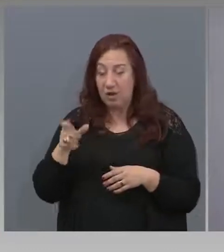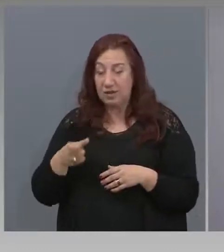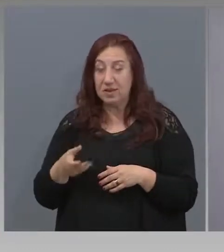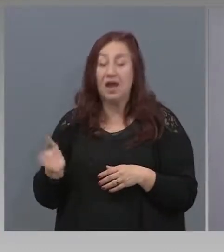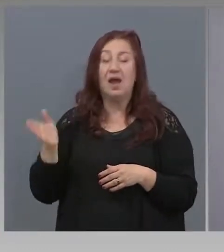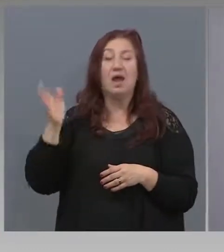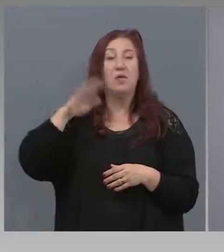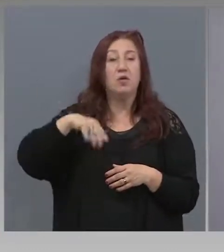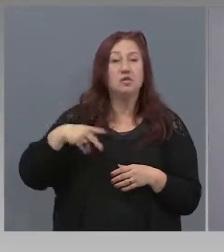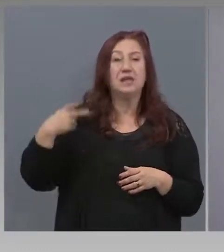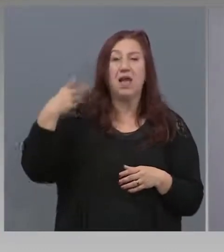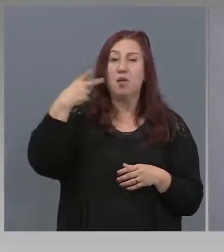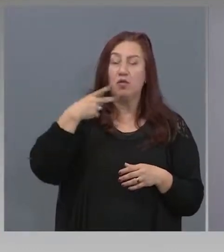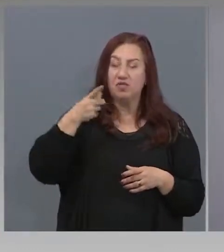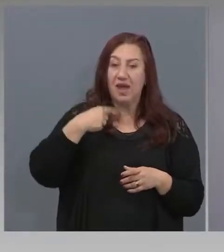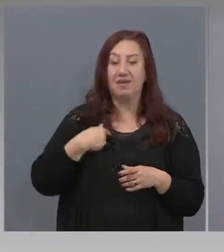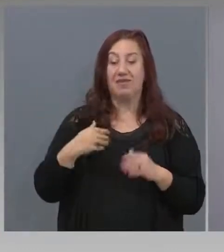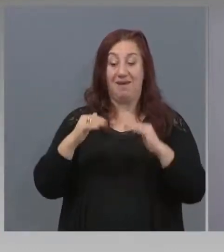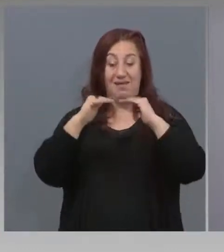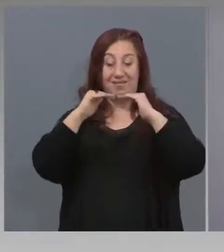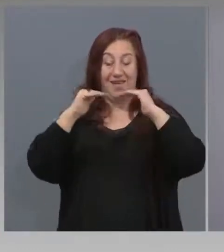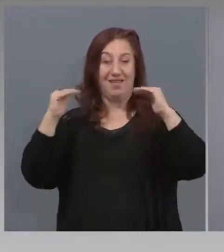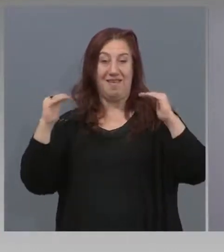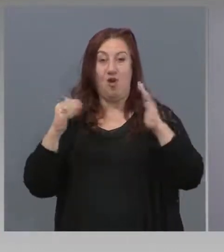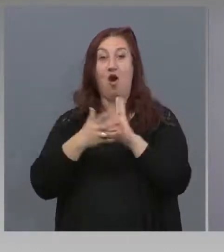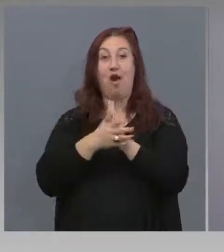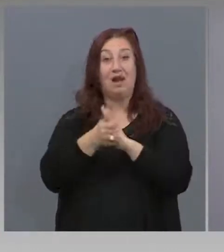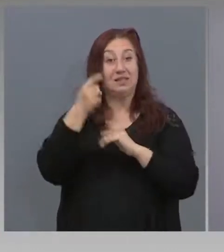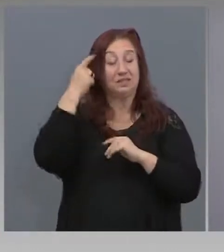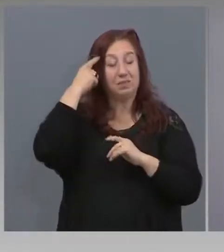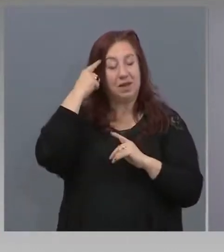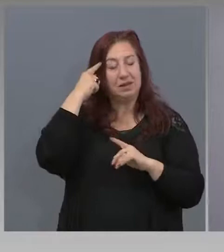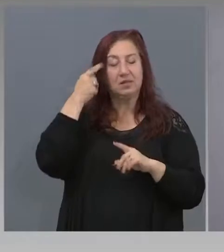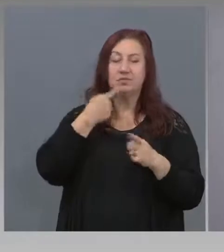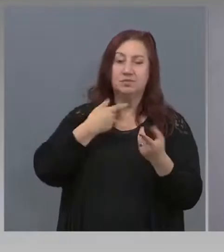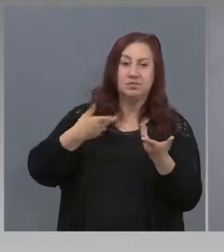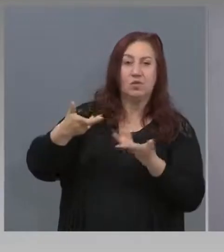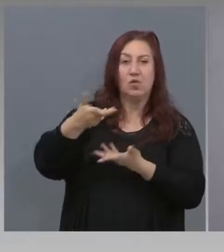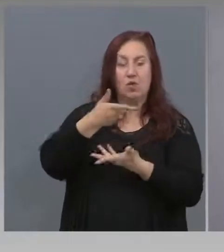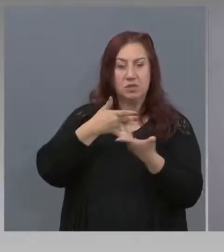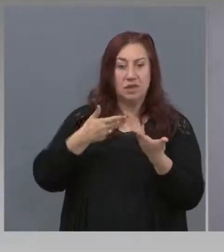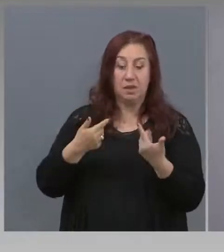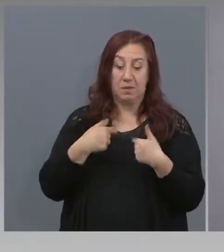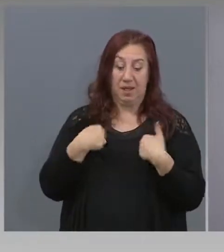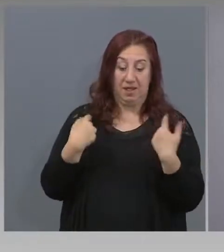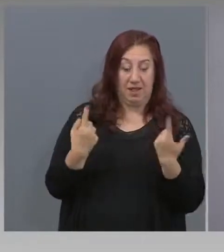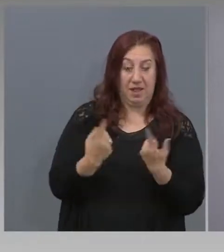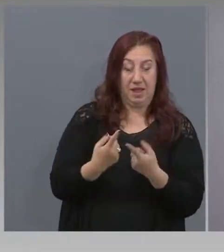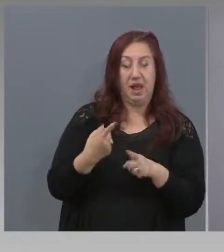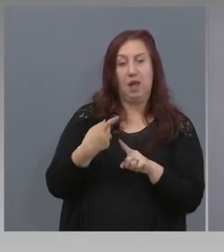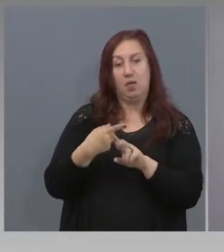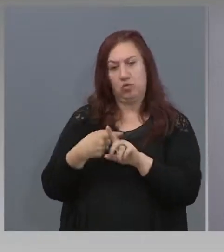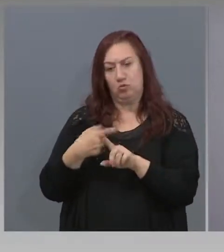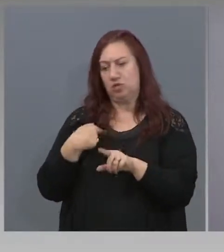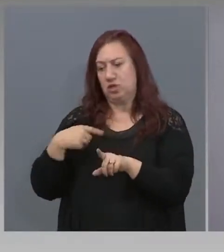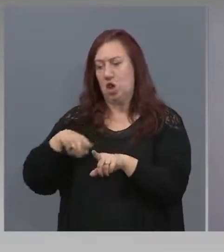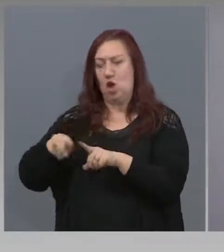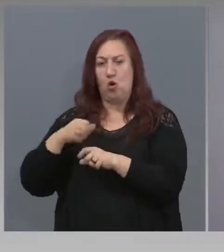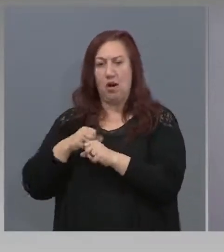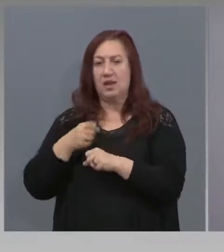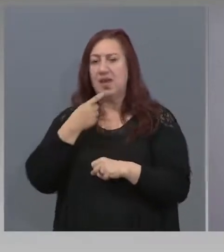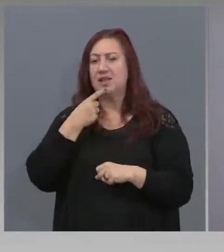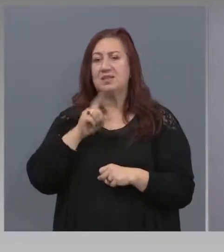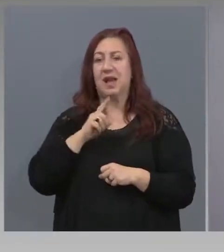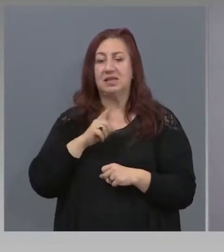бъдат обсъдени, да се направи правилната предценка. Както ние, така и колегите от ГЕРБ, не сме казали или това,